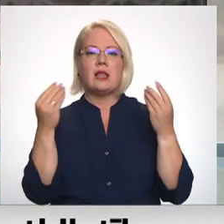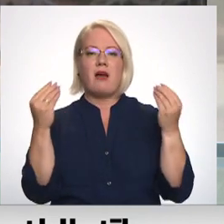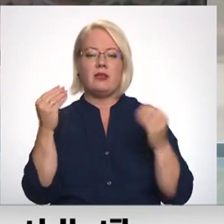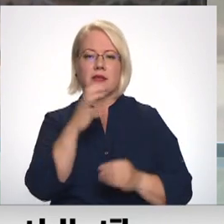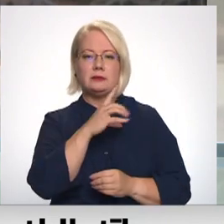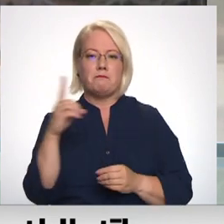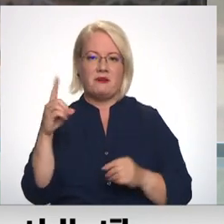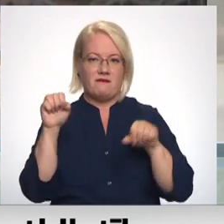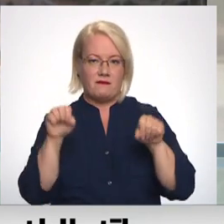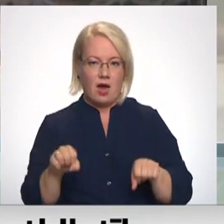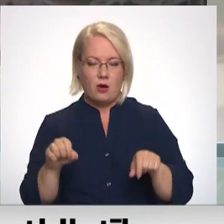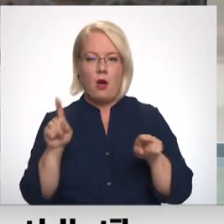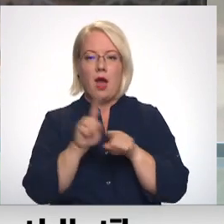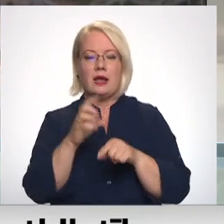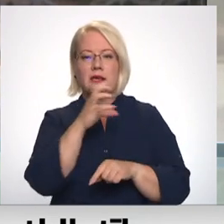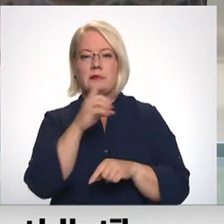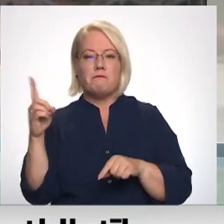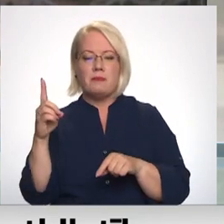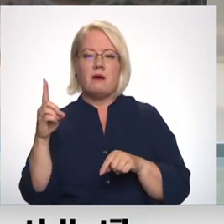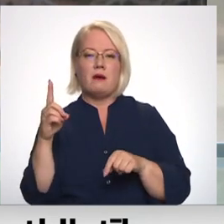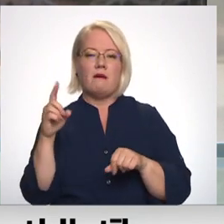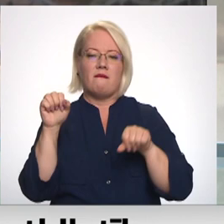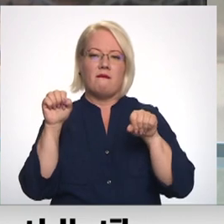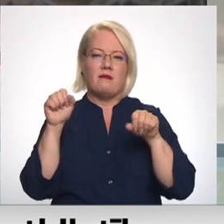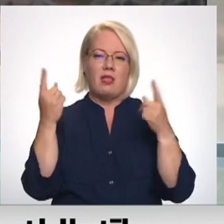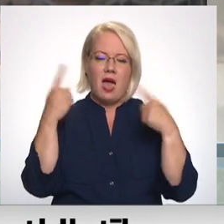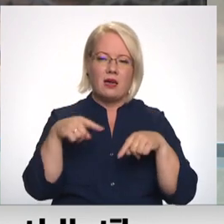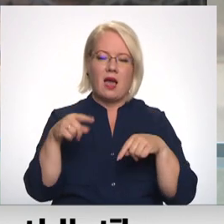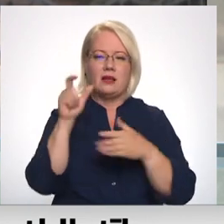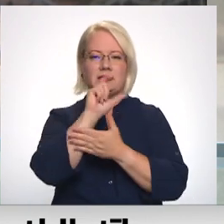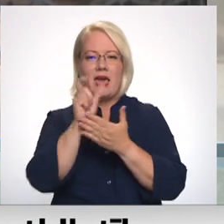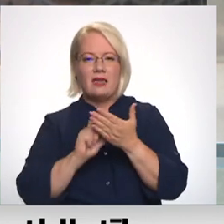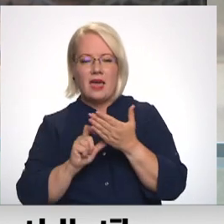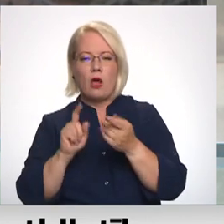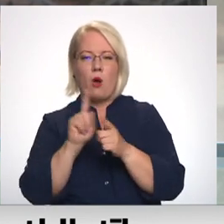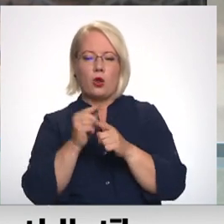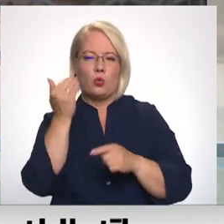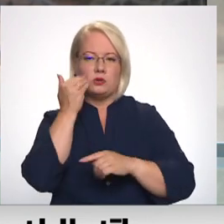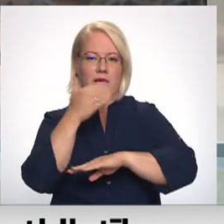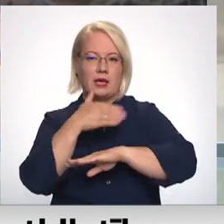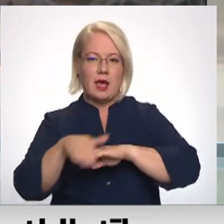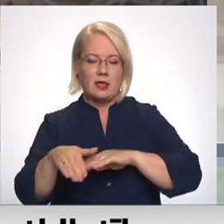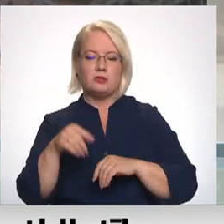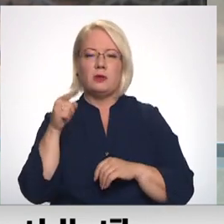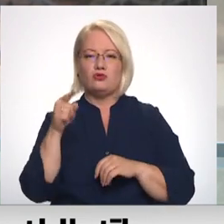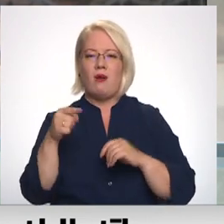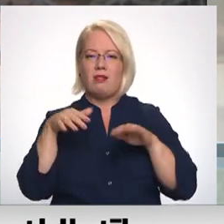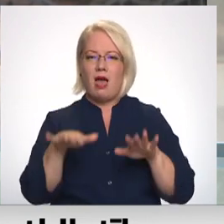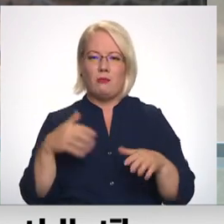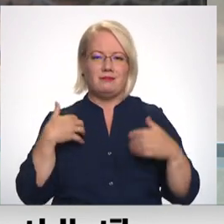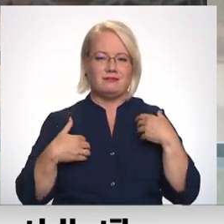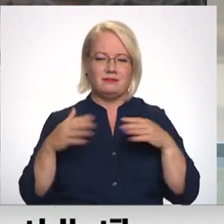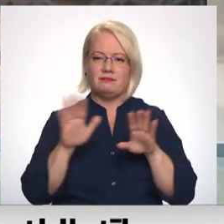vairāku padomi laika raksnieku un dzējnieku vārdos nosauktās ielas. Pašvaldības lēmumu pieņemšanu nesasteikšot un vispirms vēlas